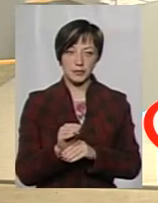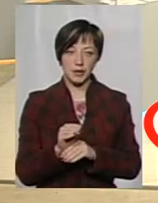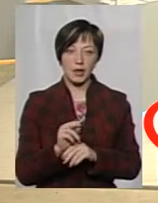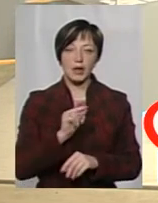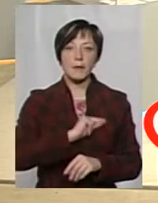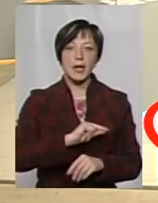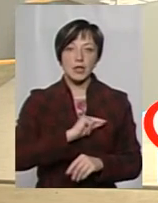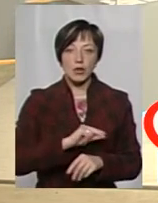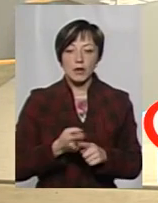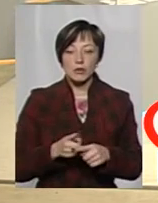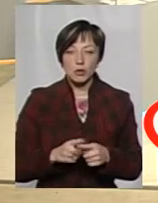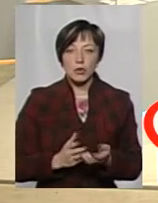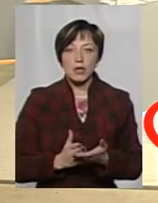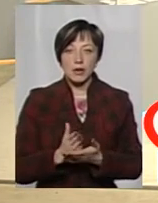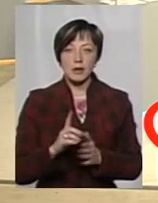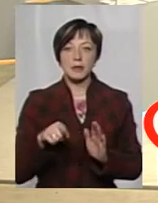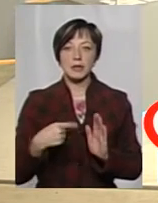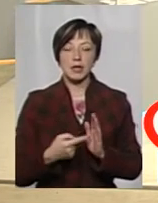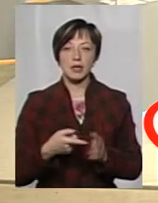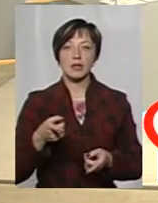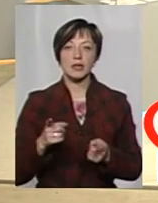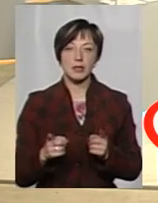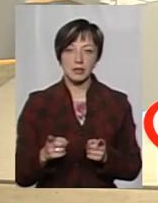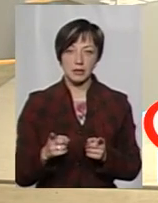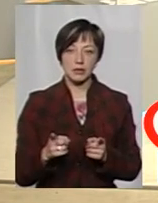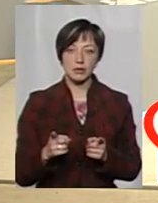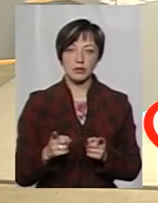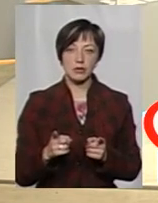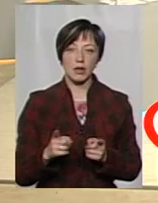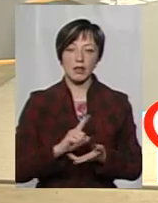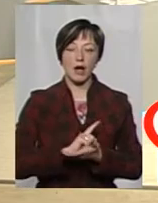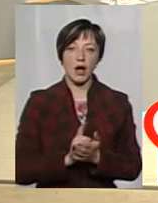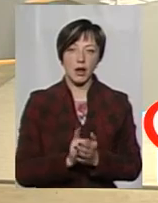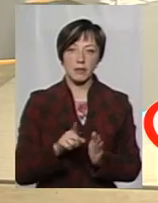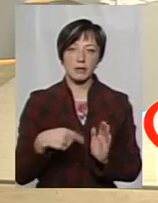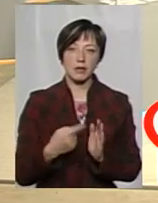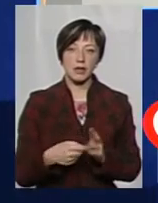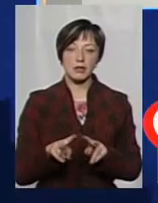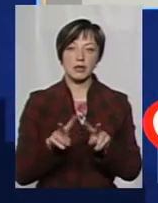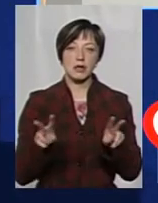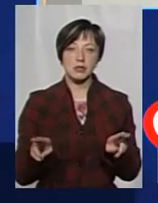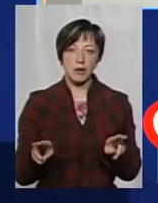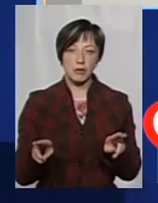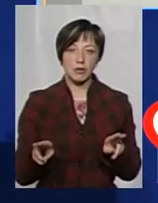Працюємо в цьому напрямку, і це питання дійсно нагальне питання. Воно так само